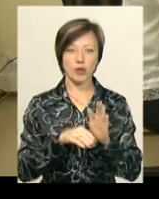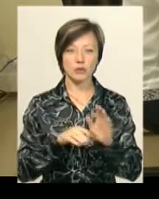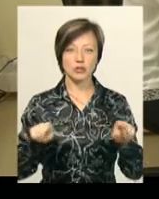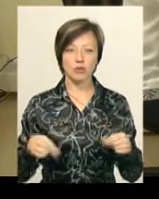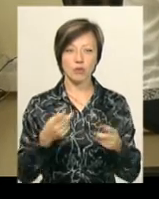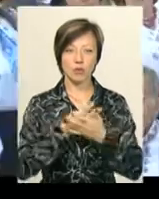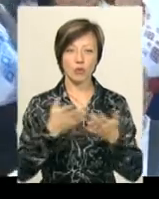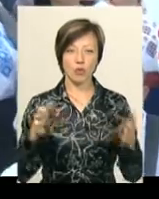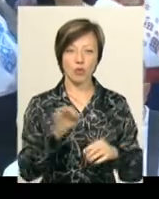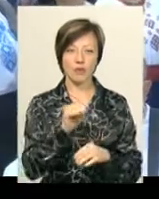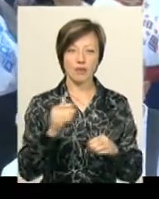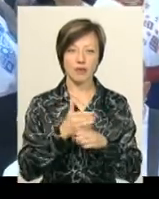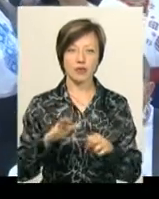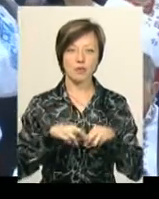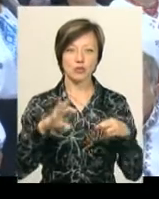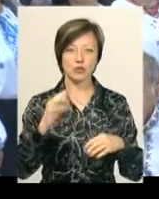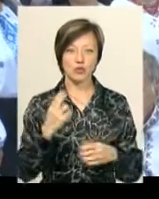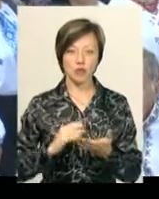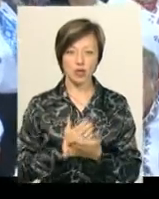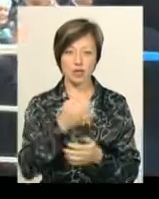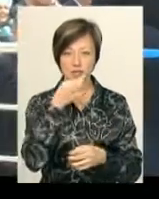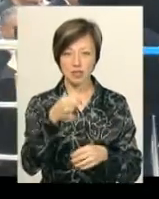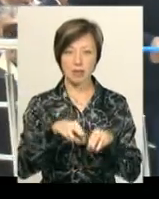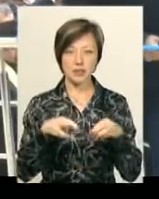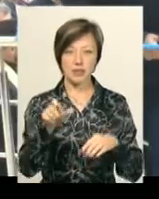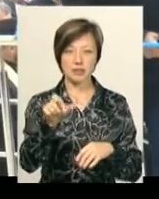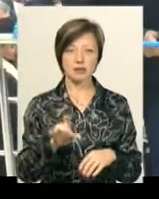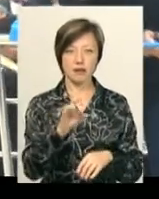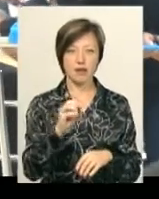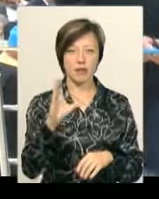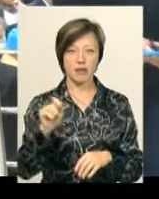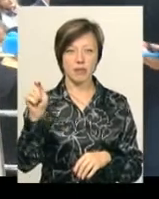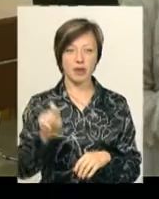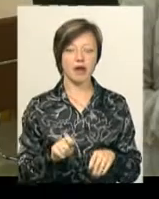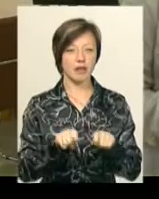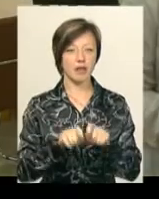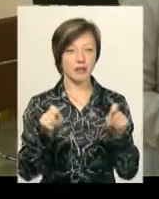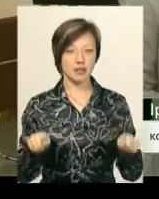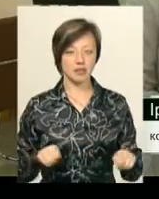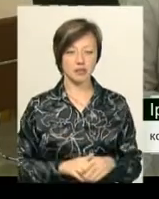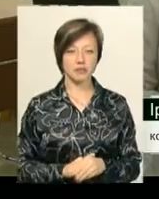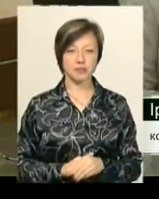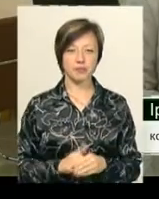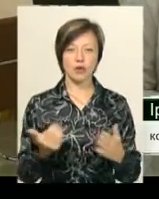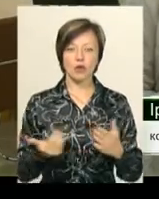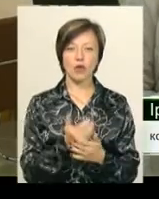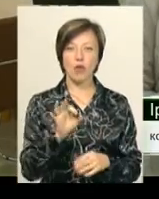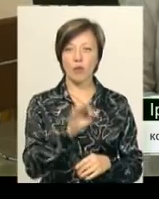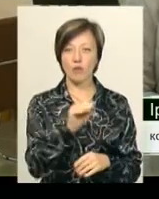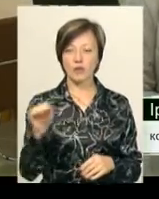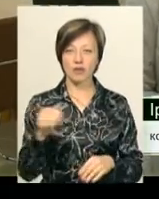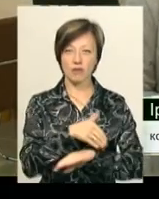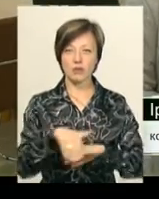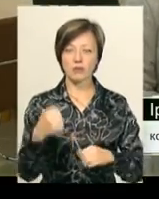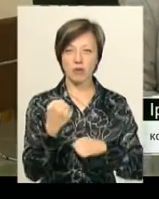офісів виділило міністерство соцполітики, сказав міністр Андрій Рева, який приїхав на відкриття. У новому офісі на вулиці Перемоги,